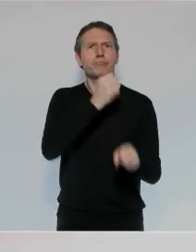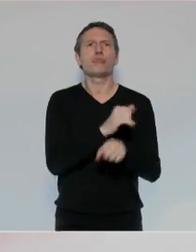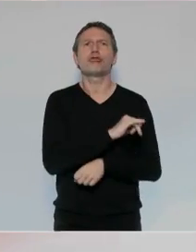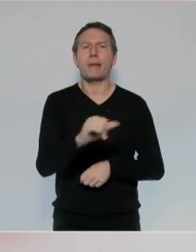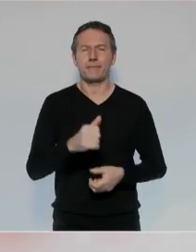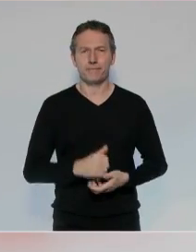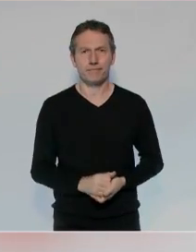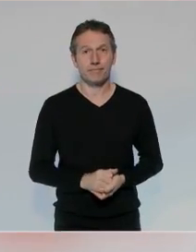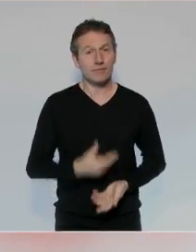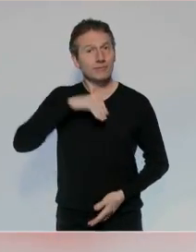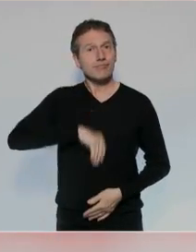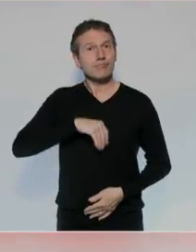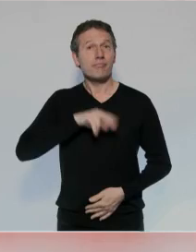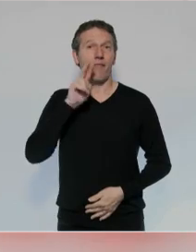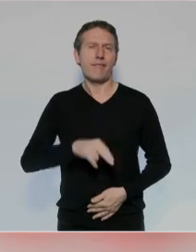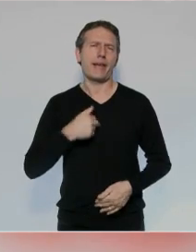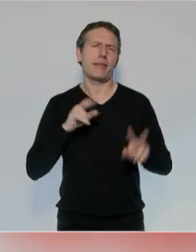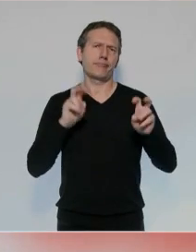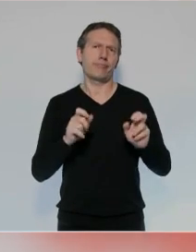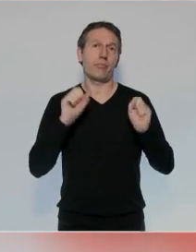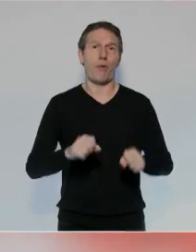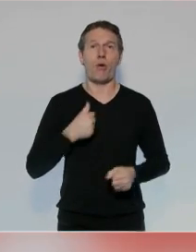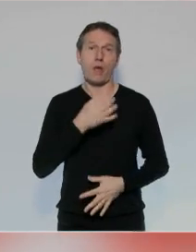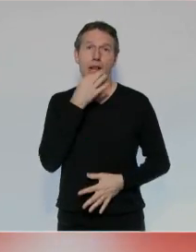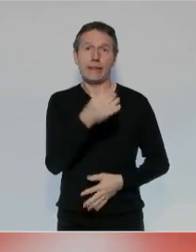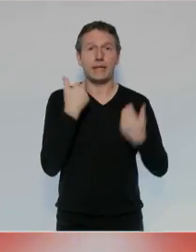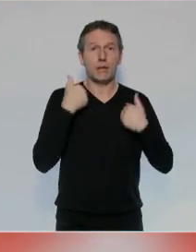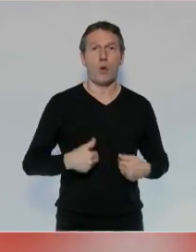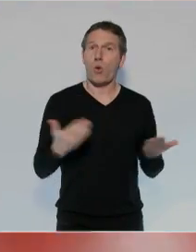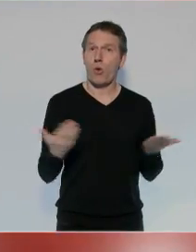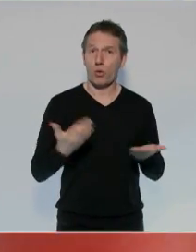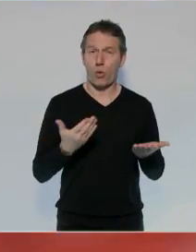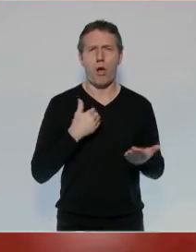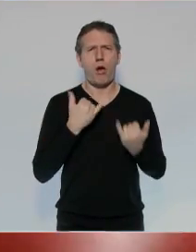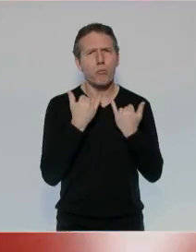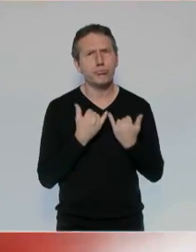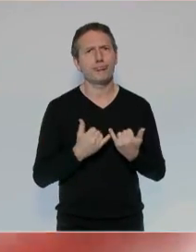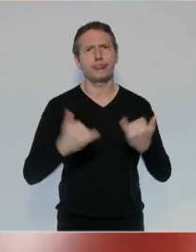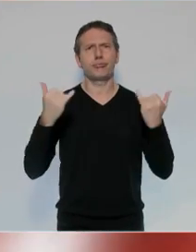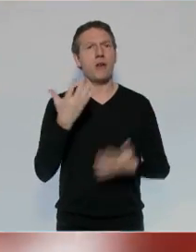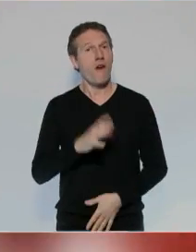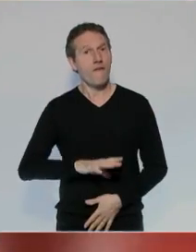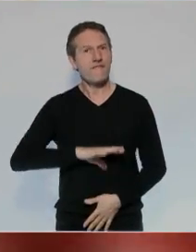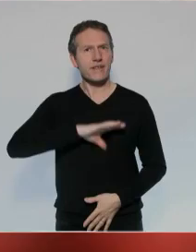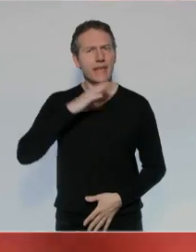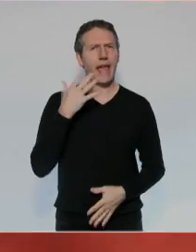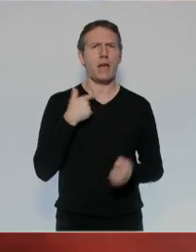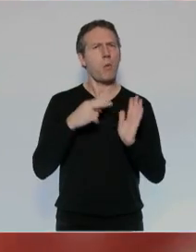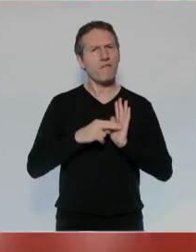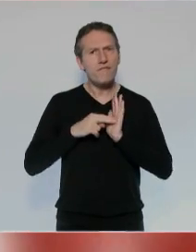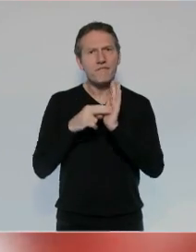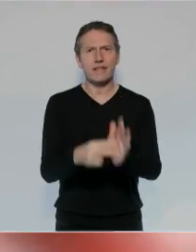des criminels. Au fond, si je devais me définir, je crois que je répondrais tout simplement que je suis intensément,